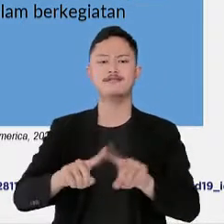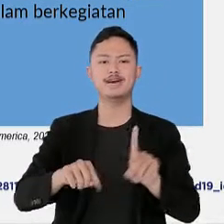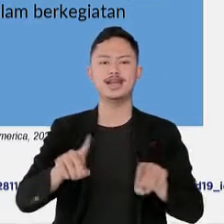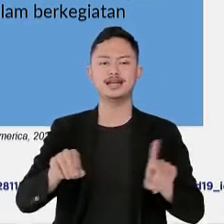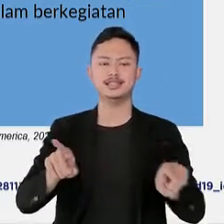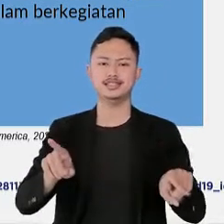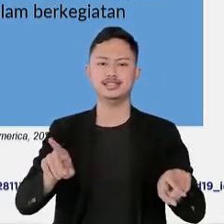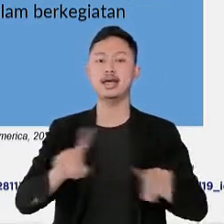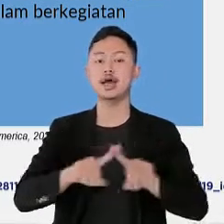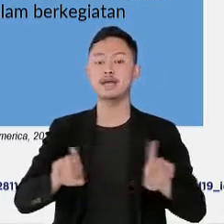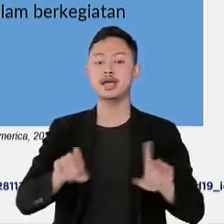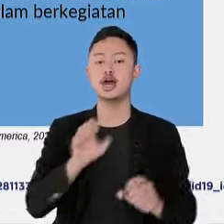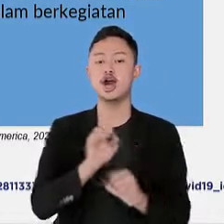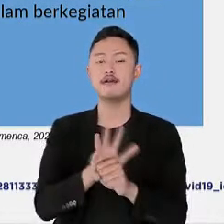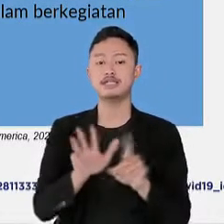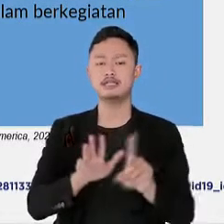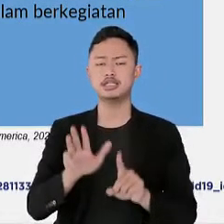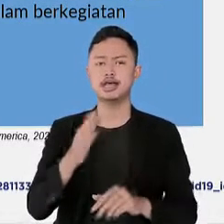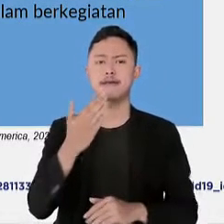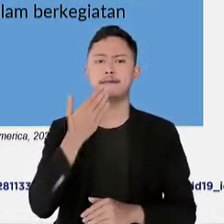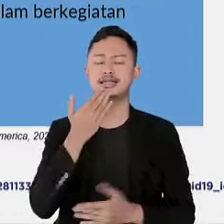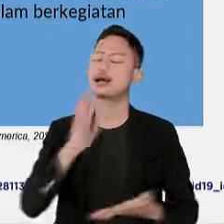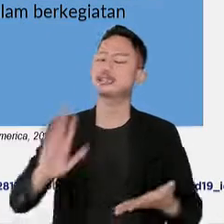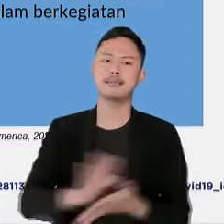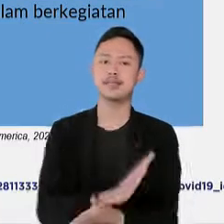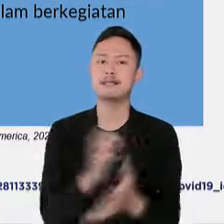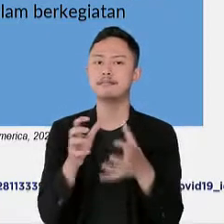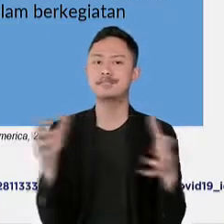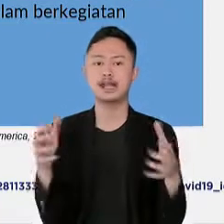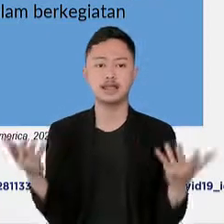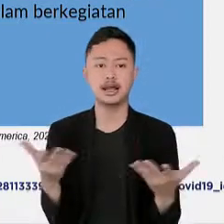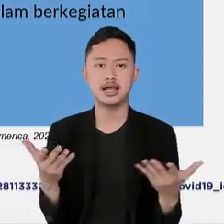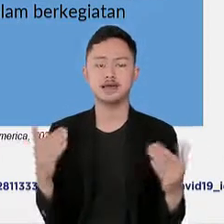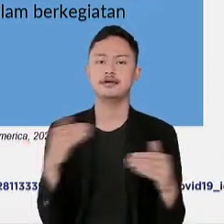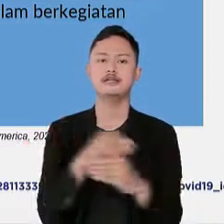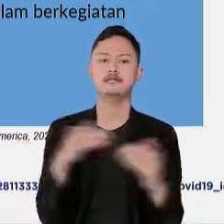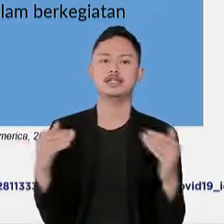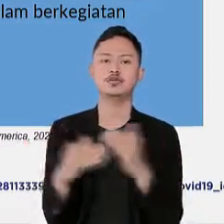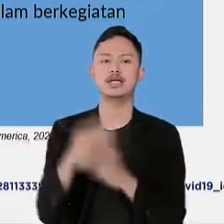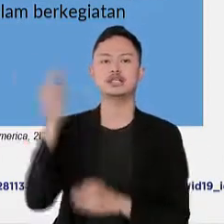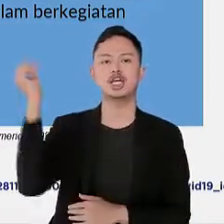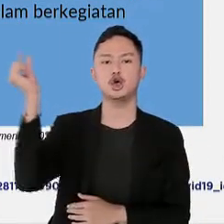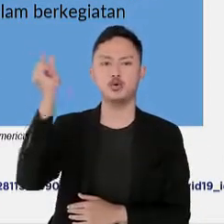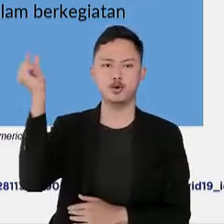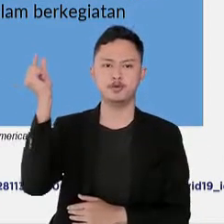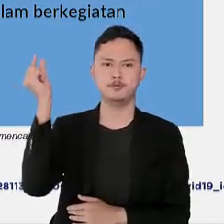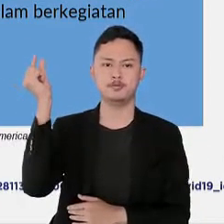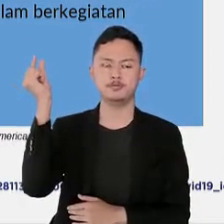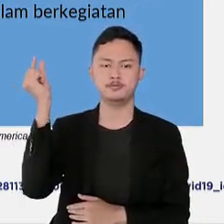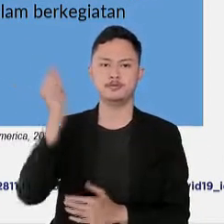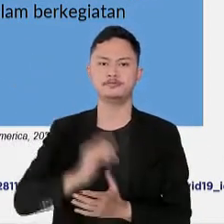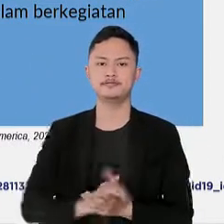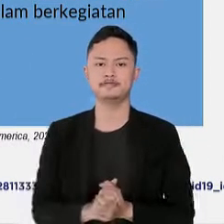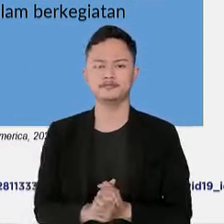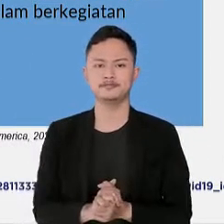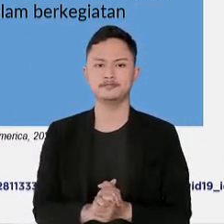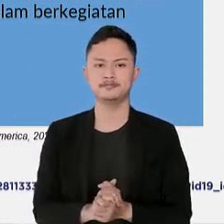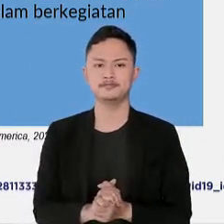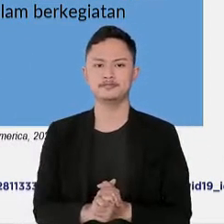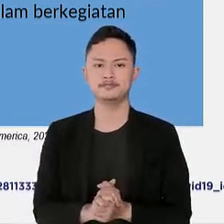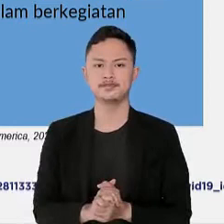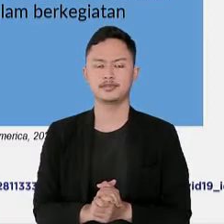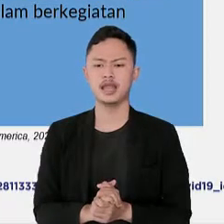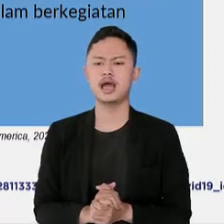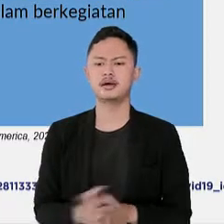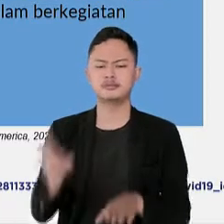penularan covid- paling berpeluang terjadi di dalam transportasi umum aspek yang menyebabkan terjadinya penularan dalam